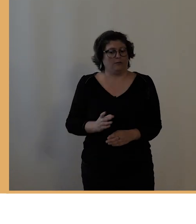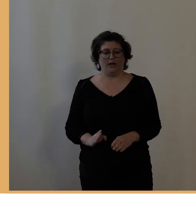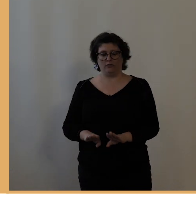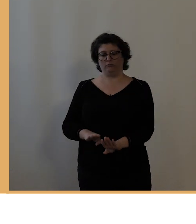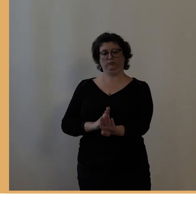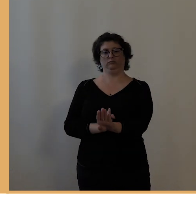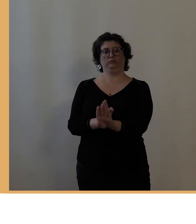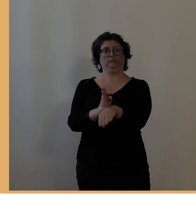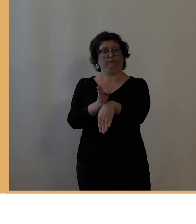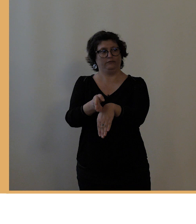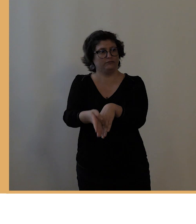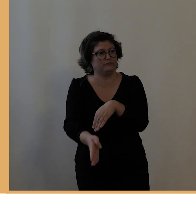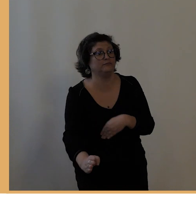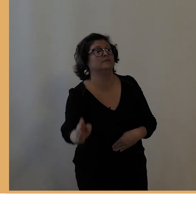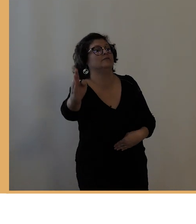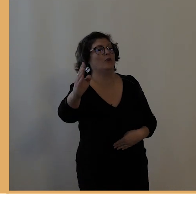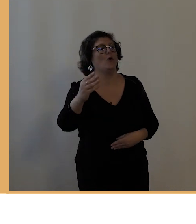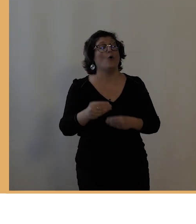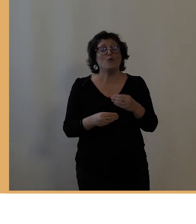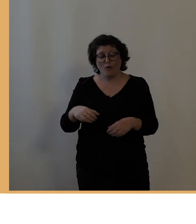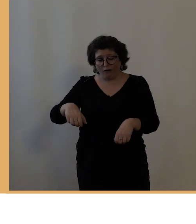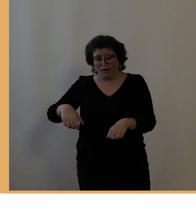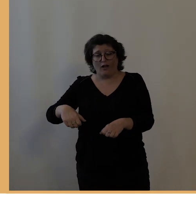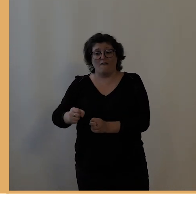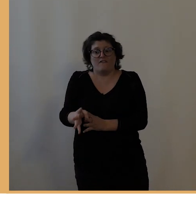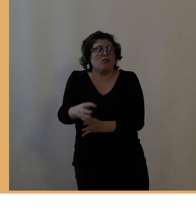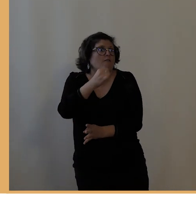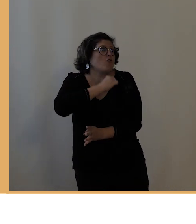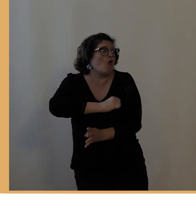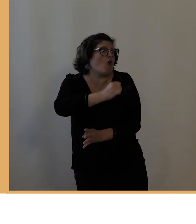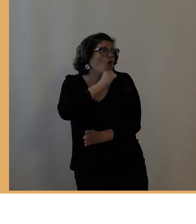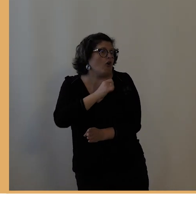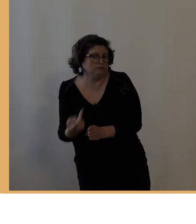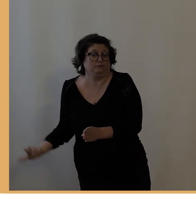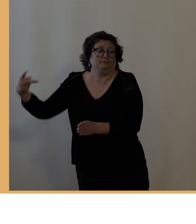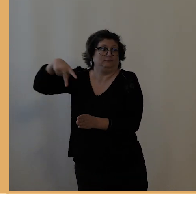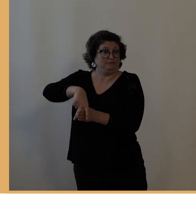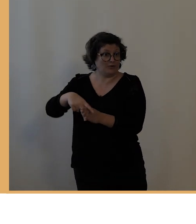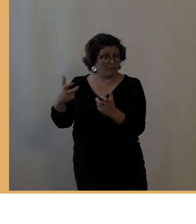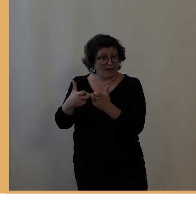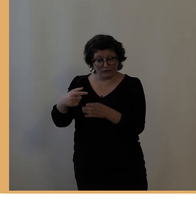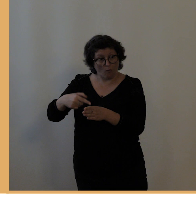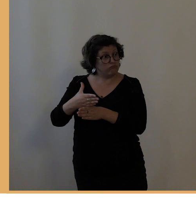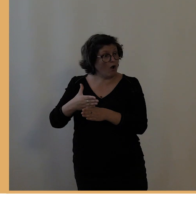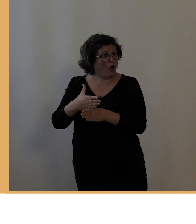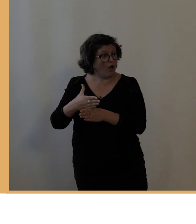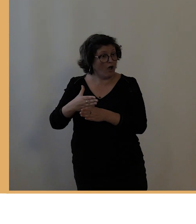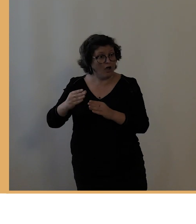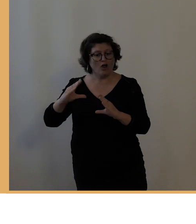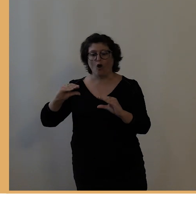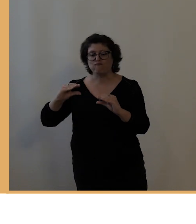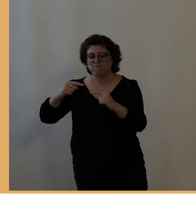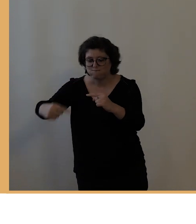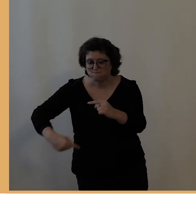et aussi de temps en temps des courses de vieux vélos, comme par exemple il y une course de vélos en bois avec roues non cerclées de